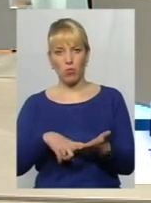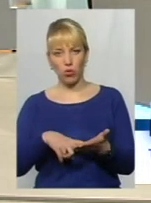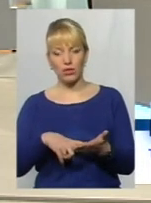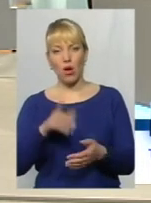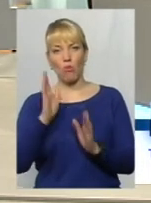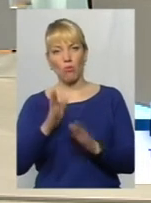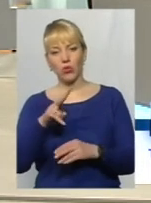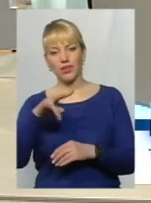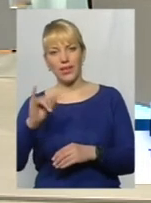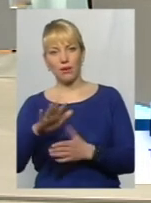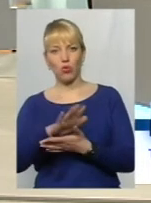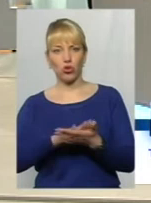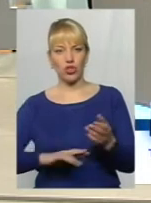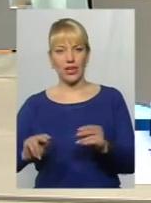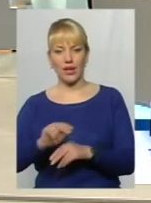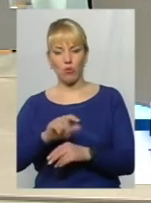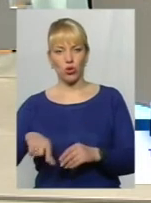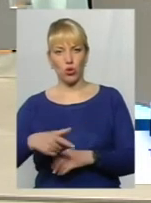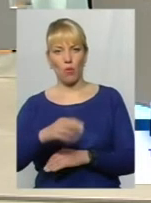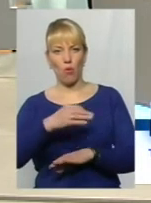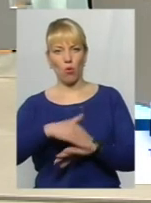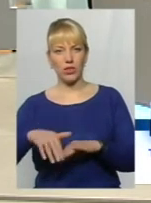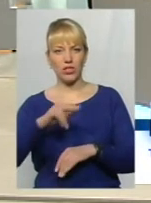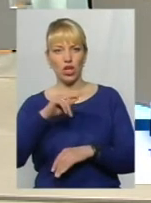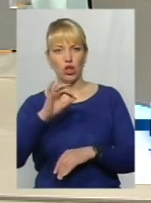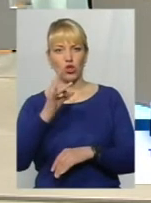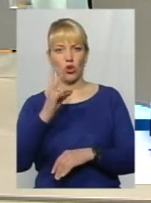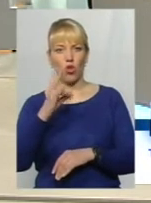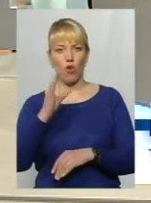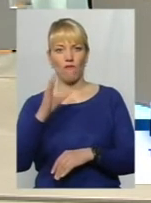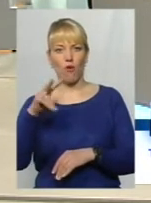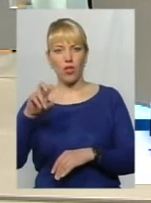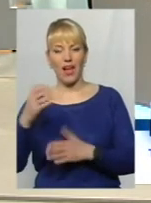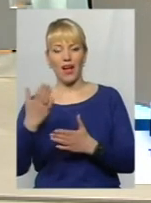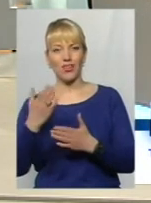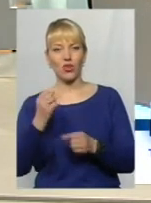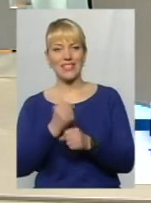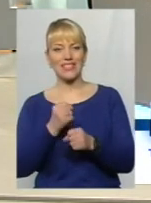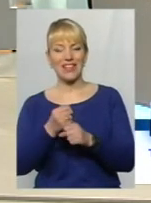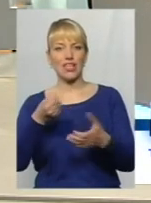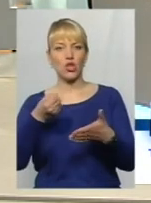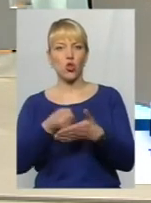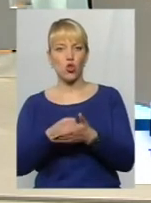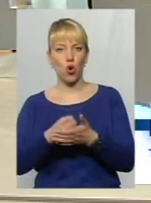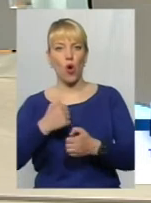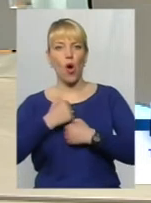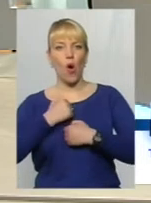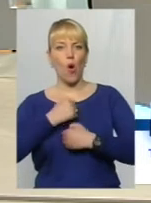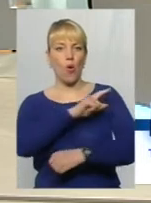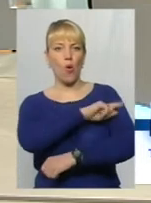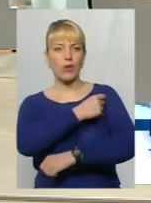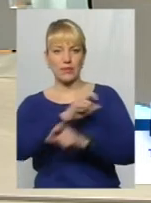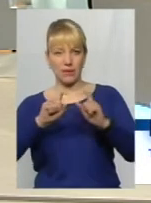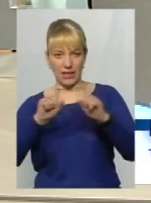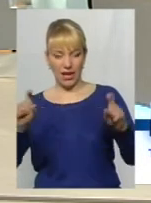Буде ли продовжатися ремонт дороги по вулиці Чорнового, яку зробили до госпіталя? І другий